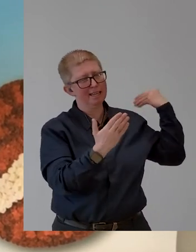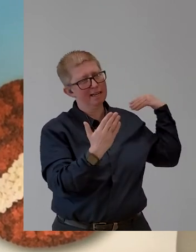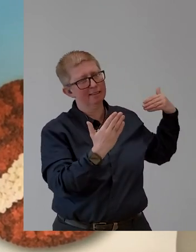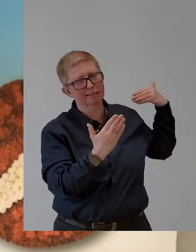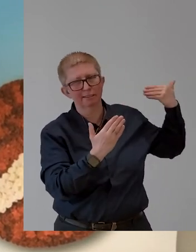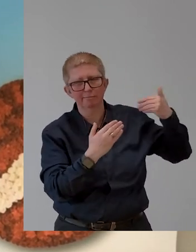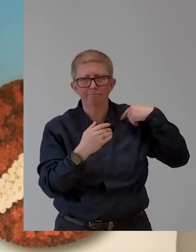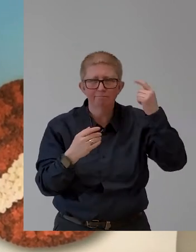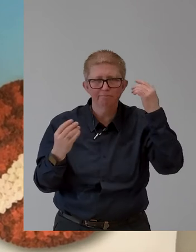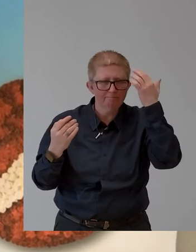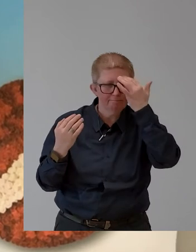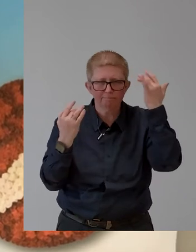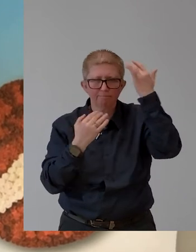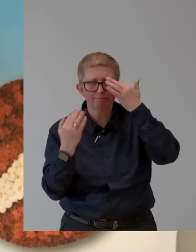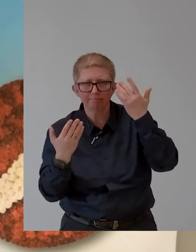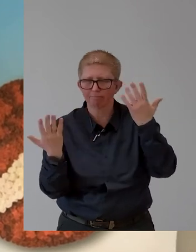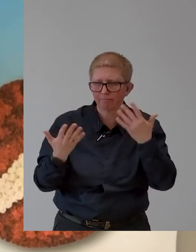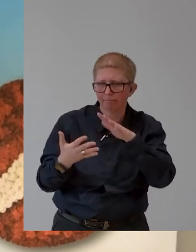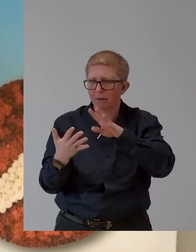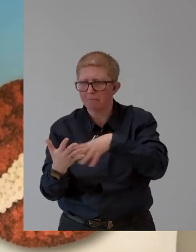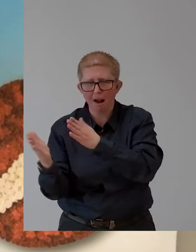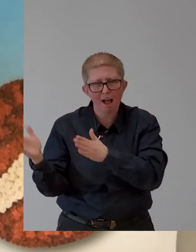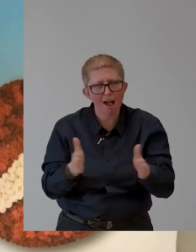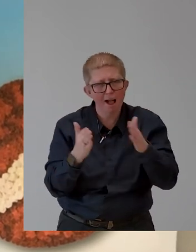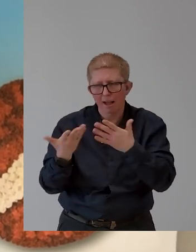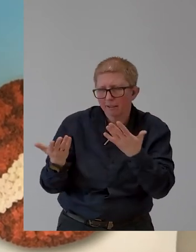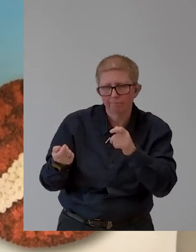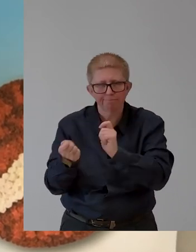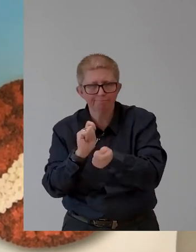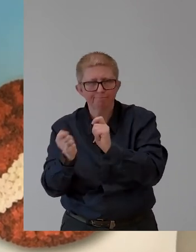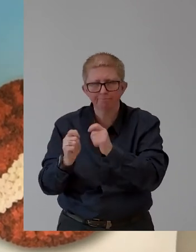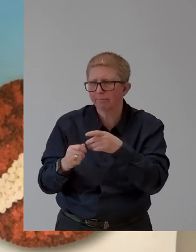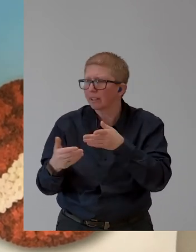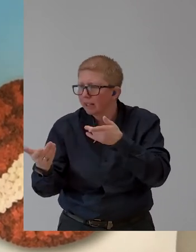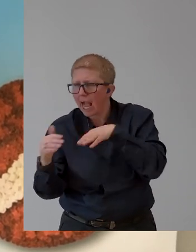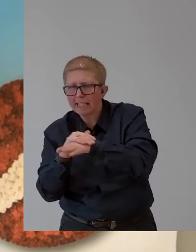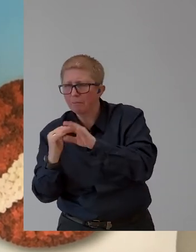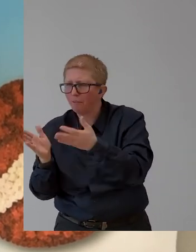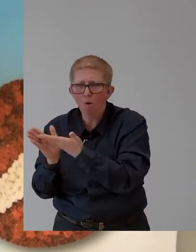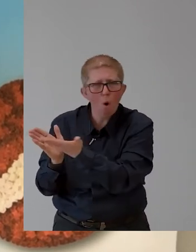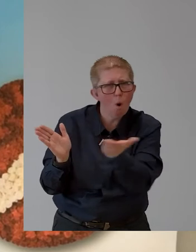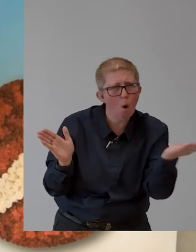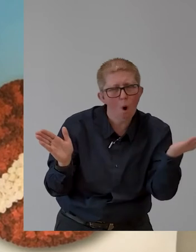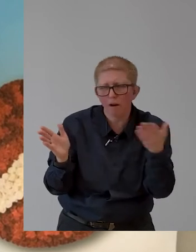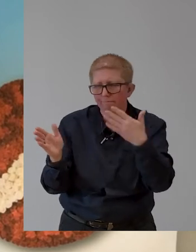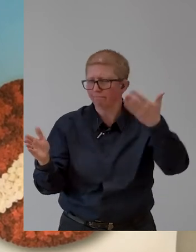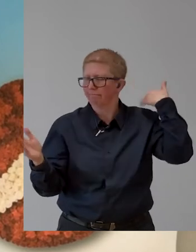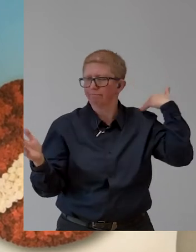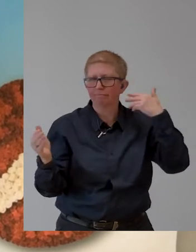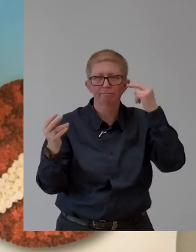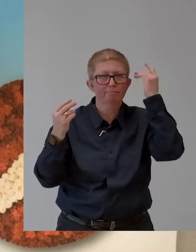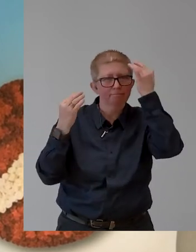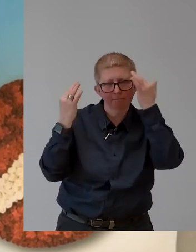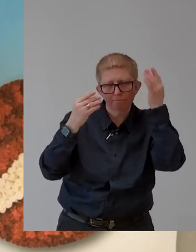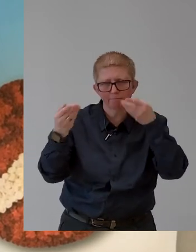accessible for all customers. The basis for this decision was, let's say, very frankly, on the one hand,